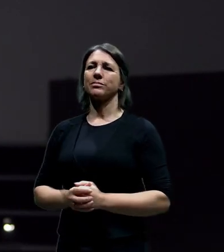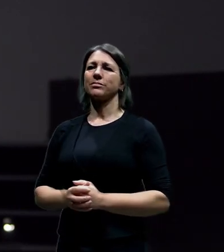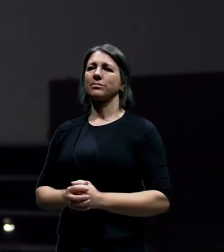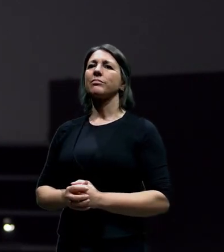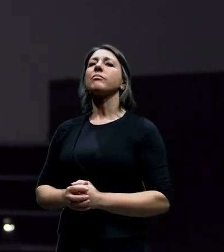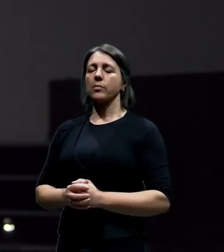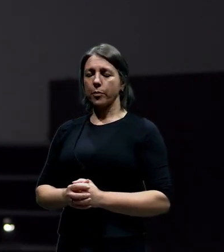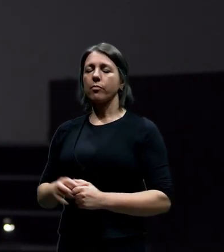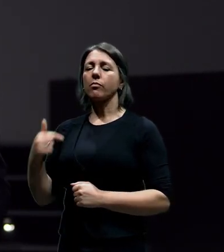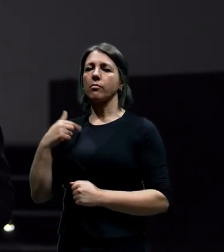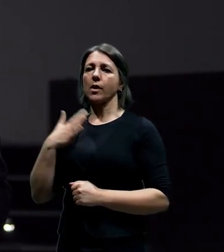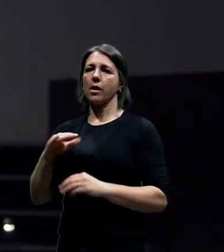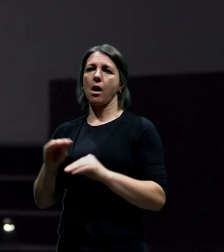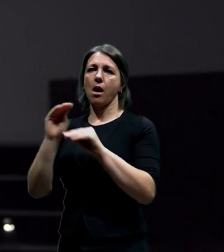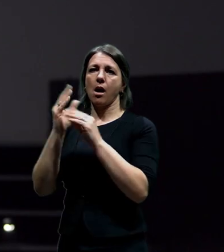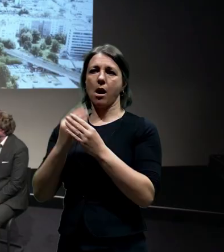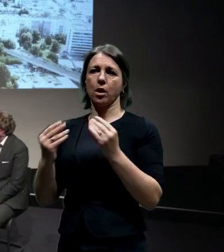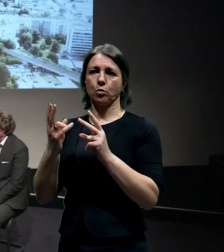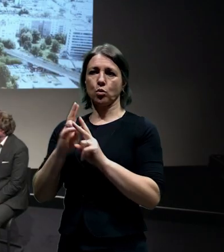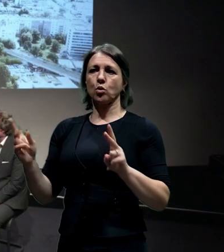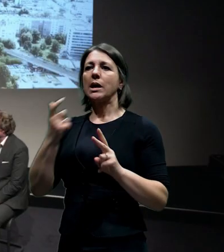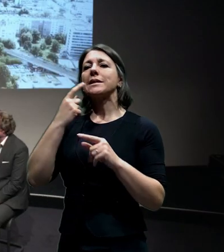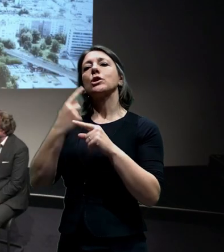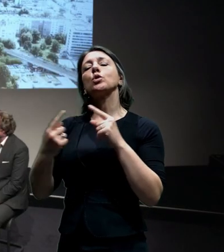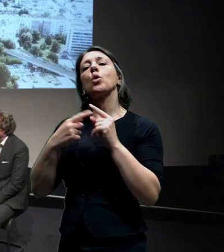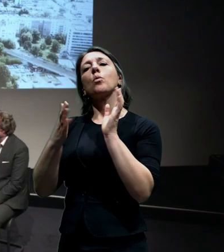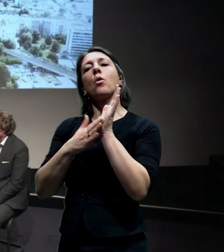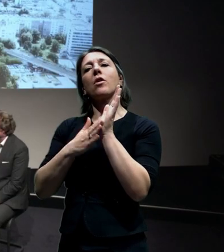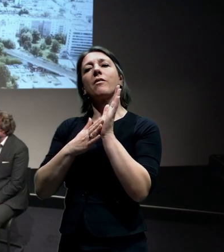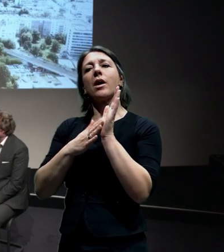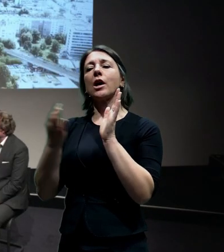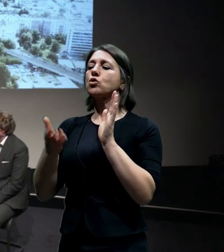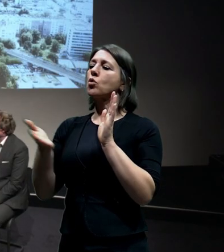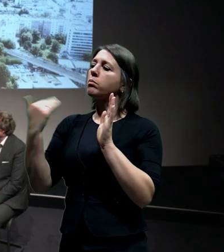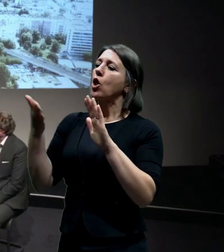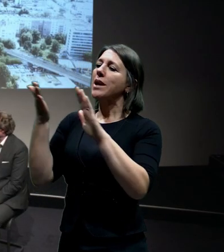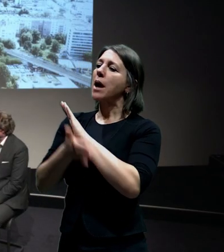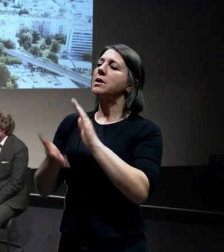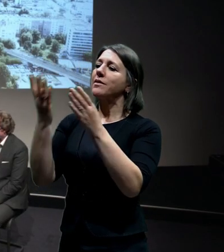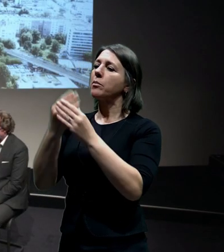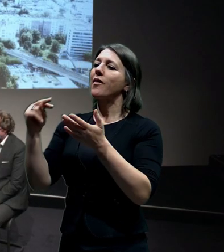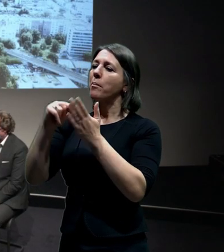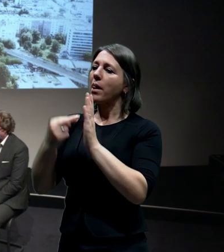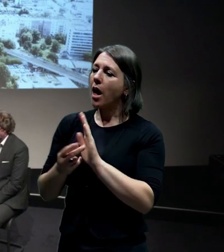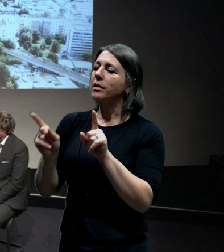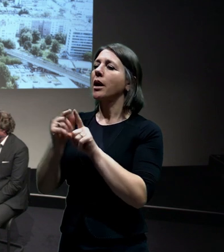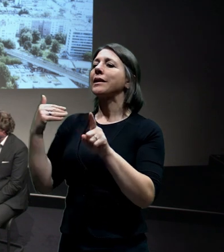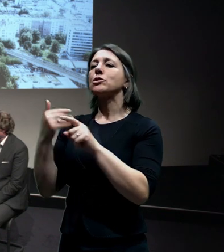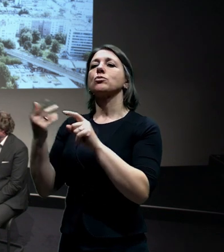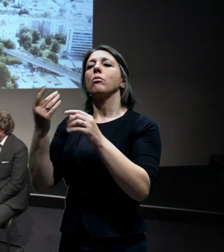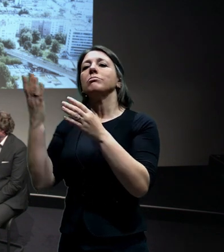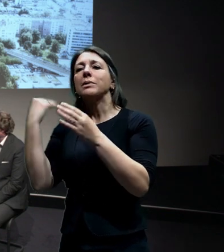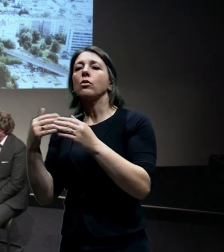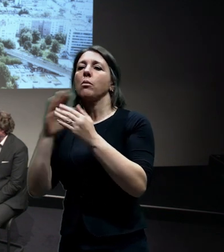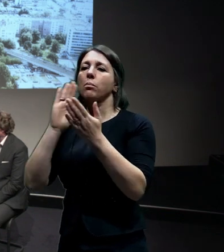zareagoval. Tady bych chtěl pochválit proslovy tady zde přítomných náměstků, ale určitě tomu, co říkal pan Semrát, se musím